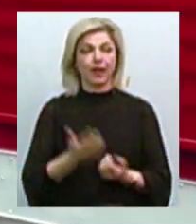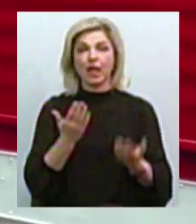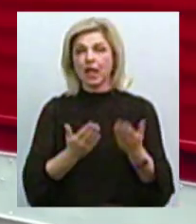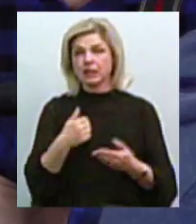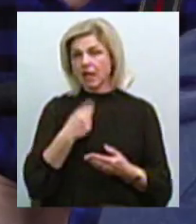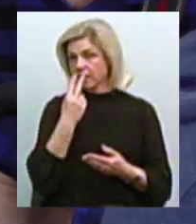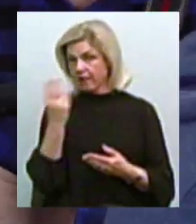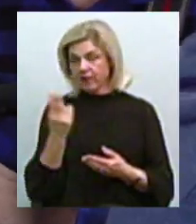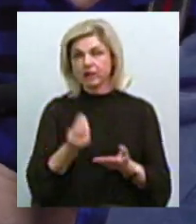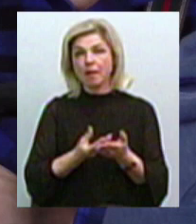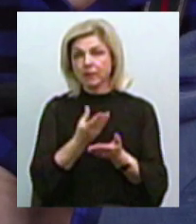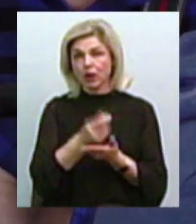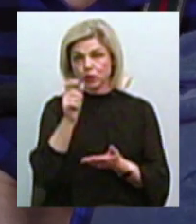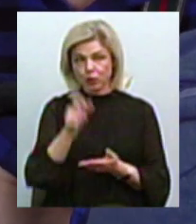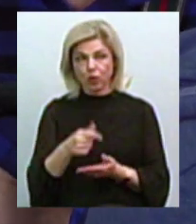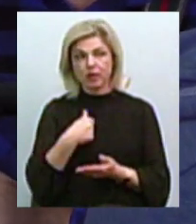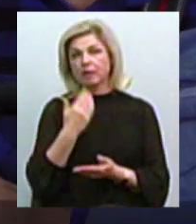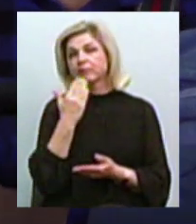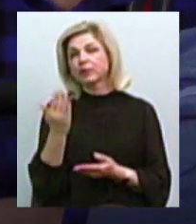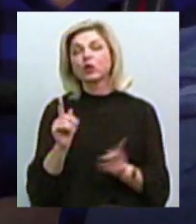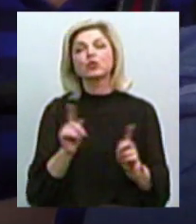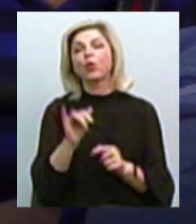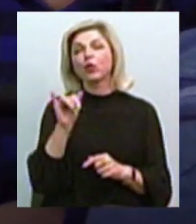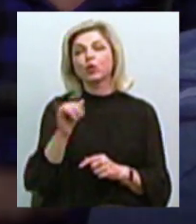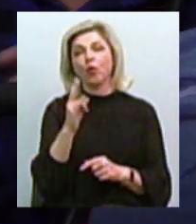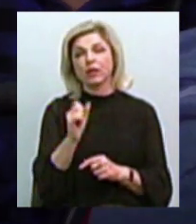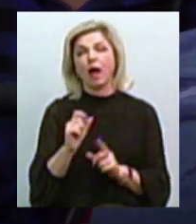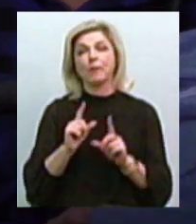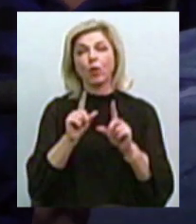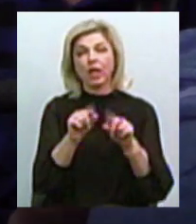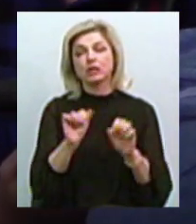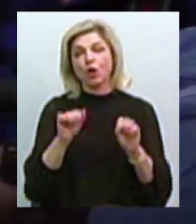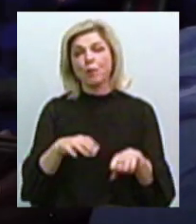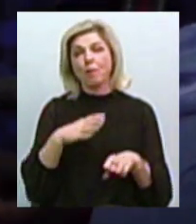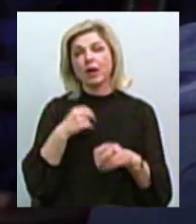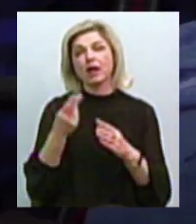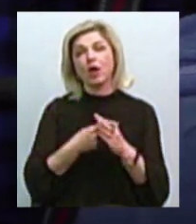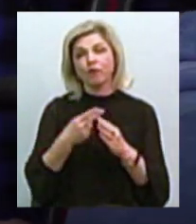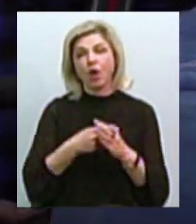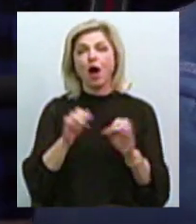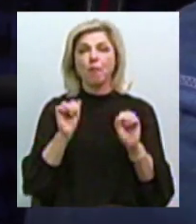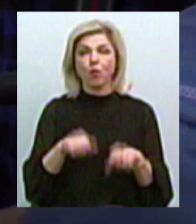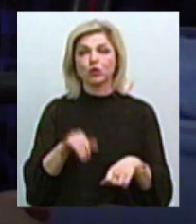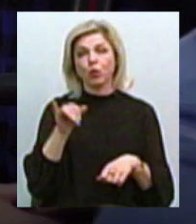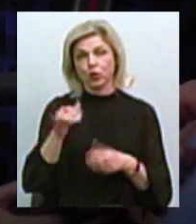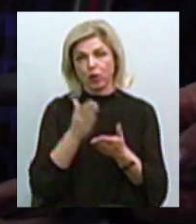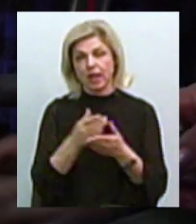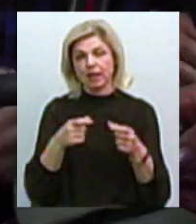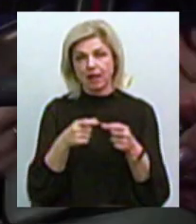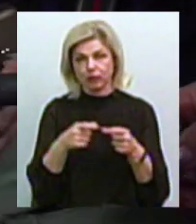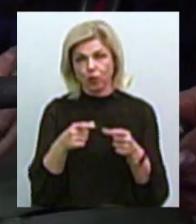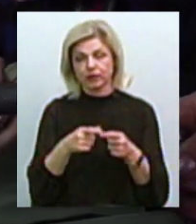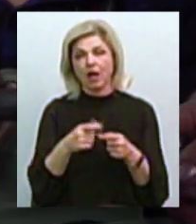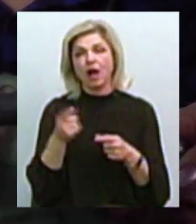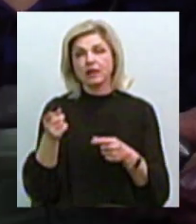що людина сплачує вартість проїзду, то цікавлюсь, що в неї на проїзд. Адже це може бути і пільговий проїзд, а може в неї є талончик на проїзд,